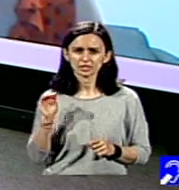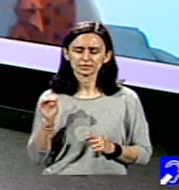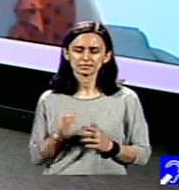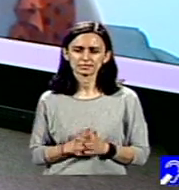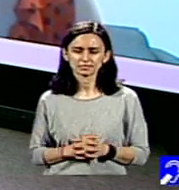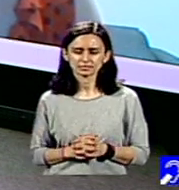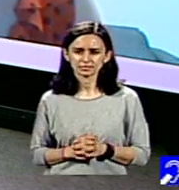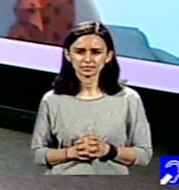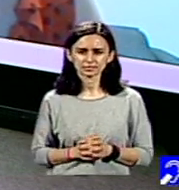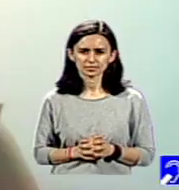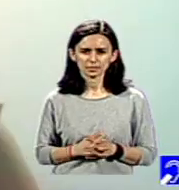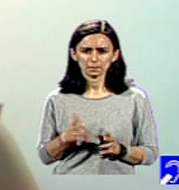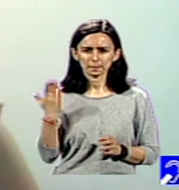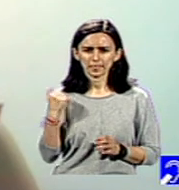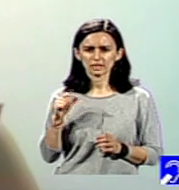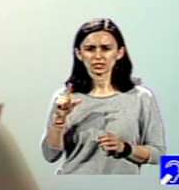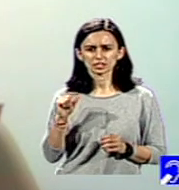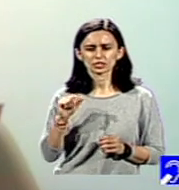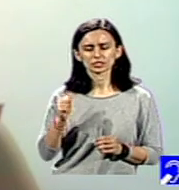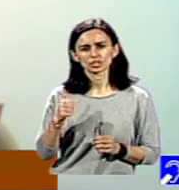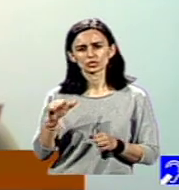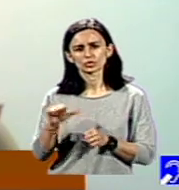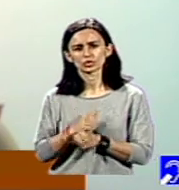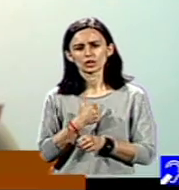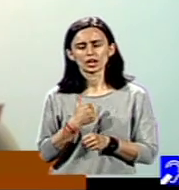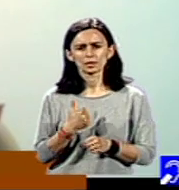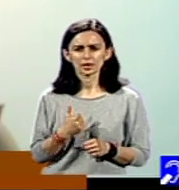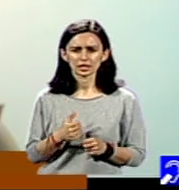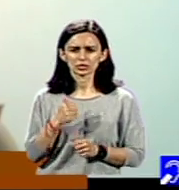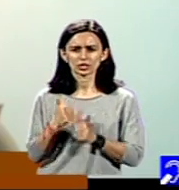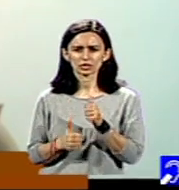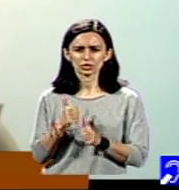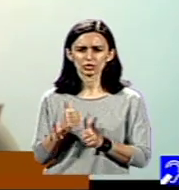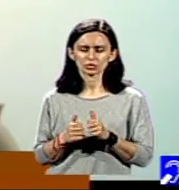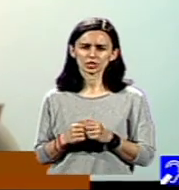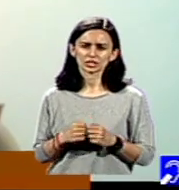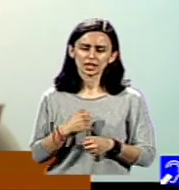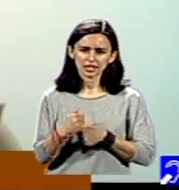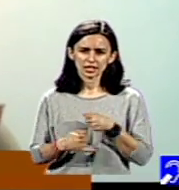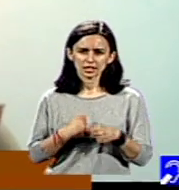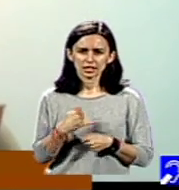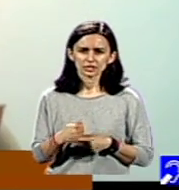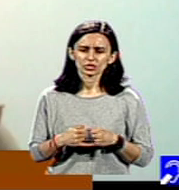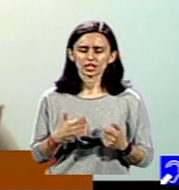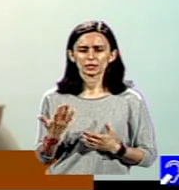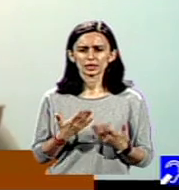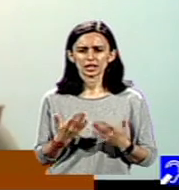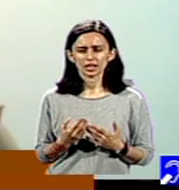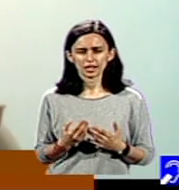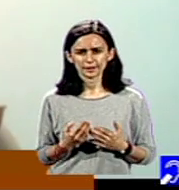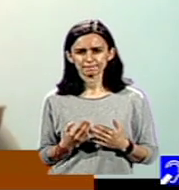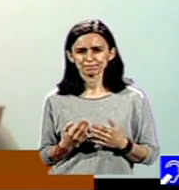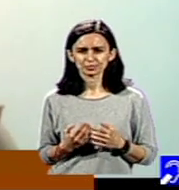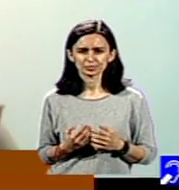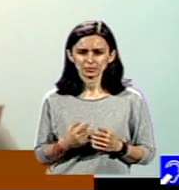A avut loc în data de 21 mai un fel de concurs internațional pe care l-am putea